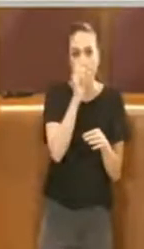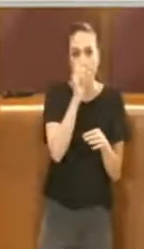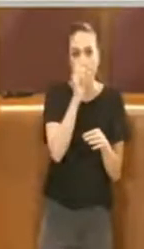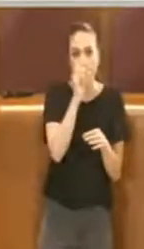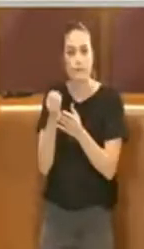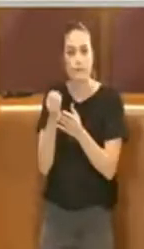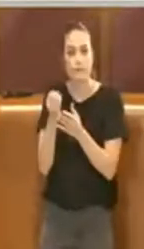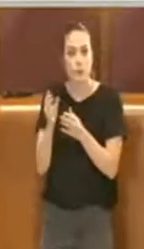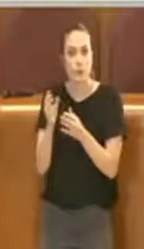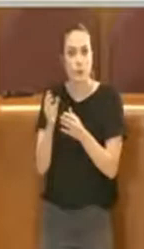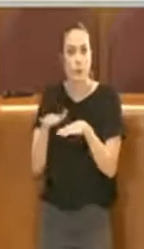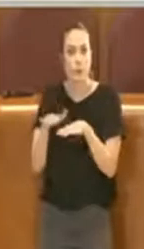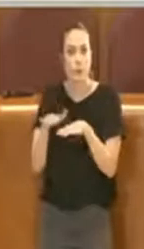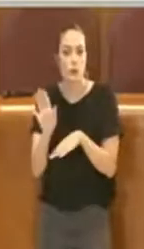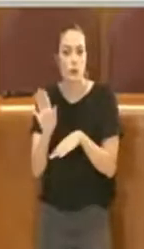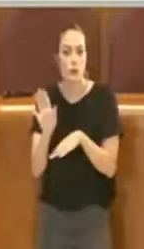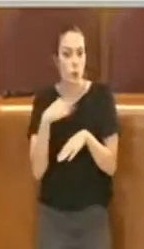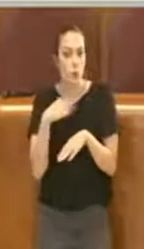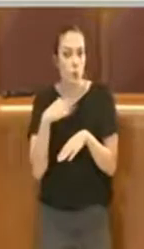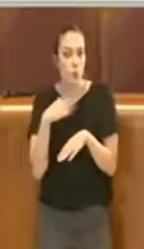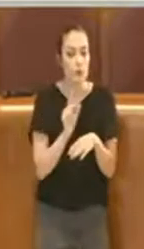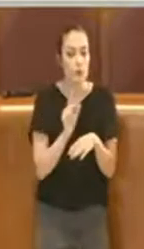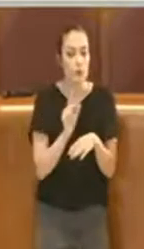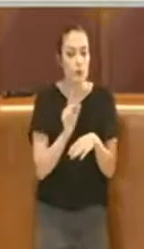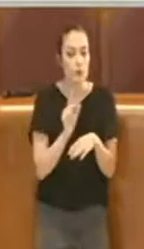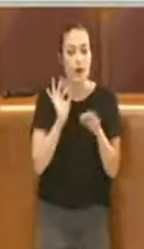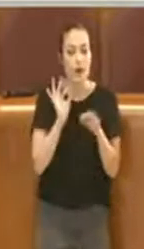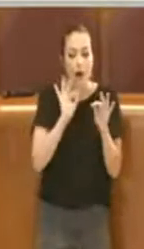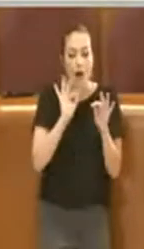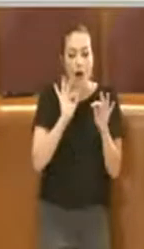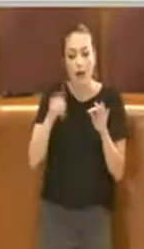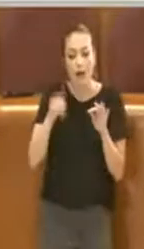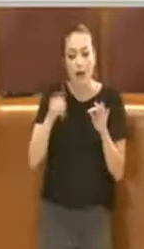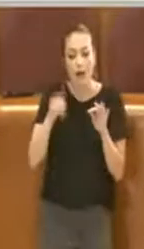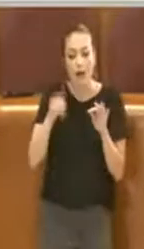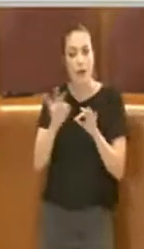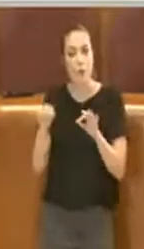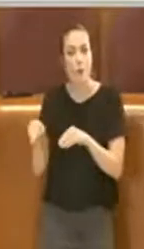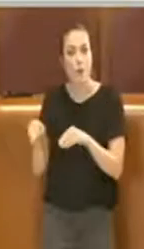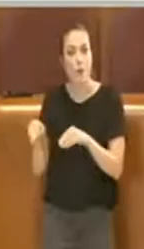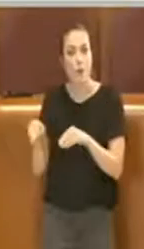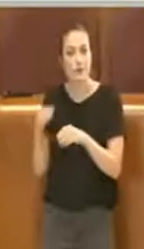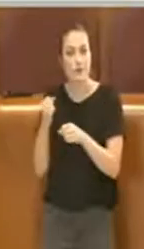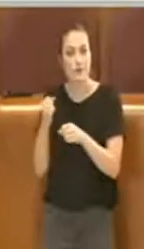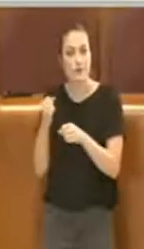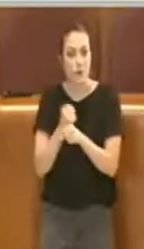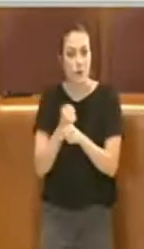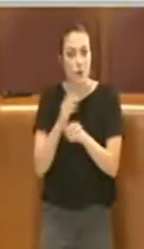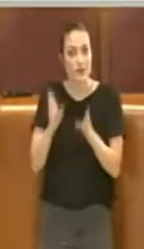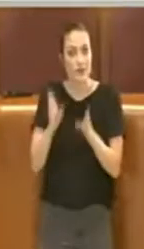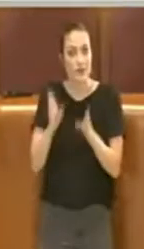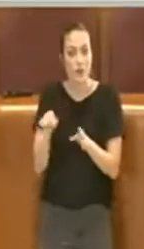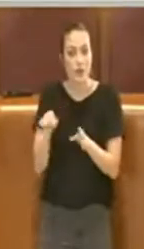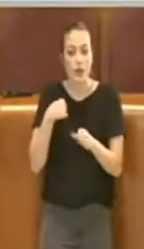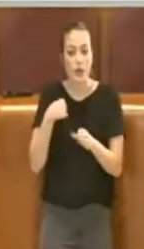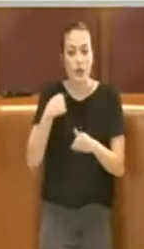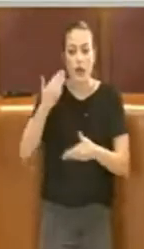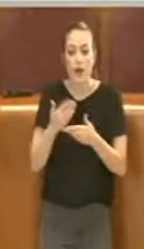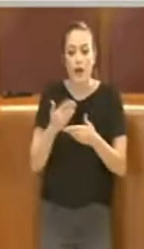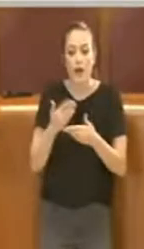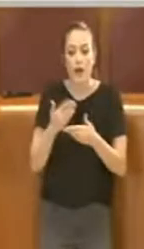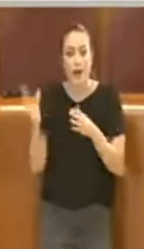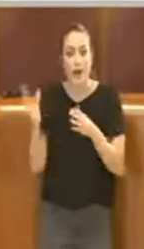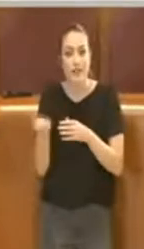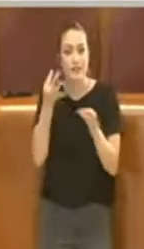stessa prevede, ma anche i posti di lavoro del settore e non so quanto tempo ci vuole poi a ripristinare